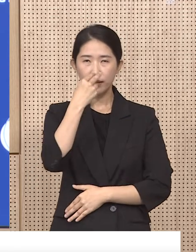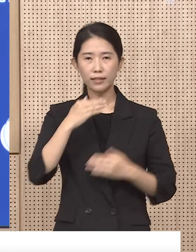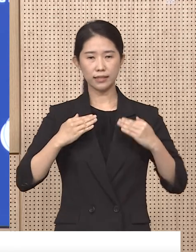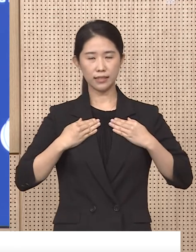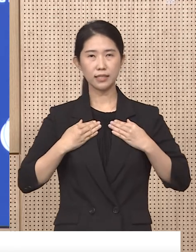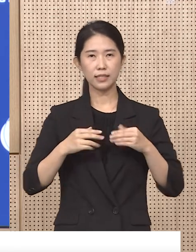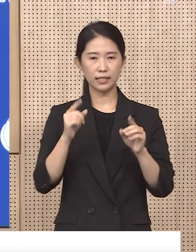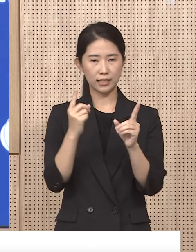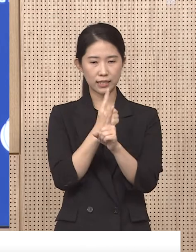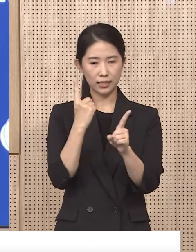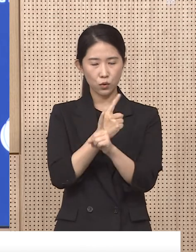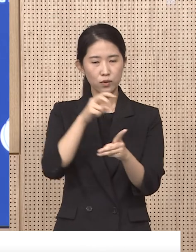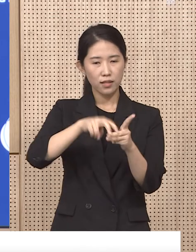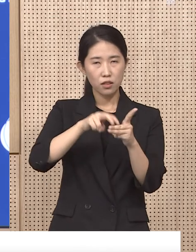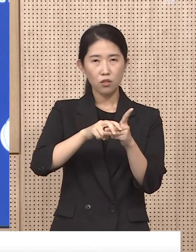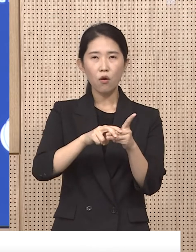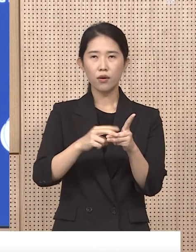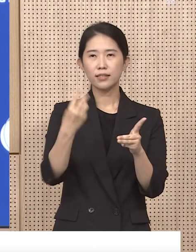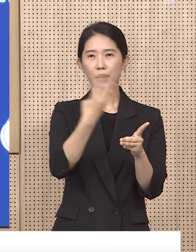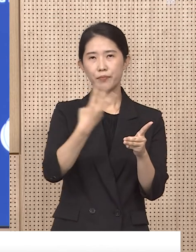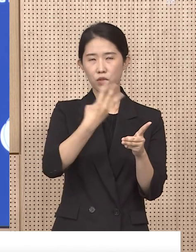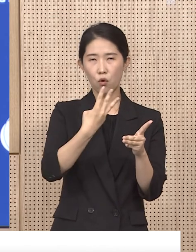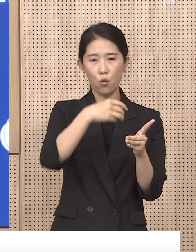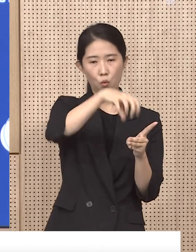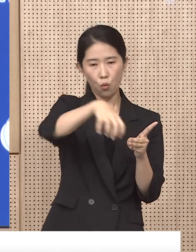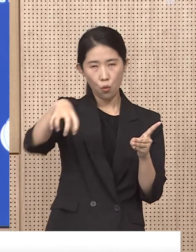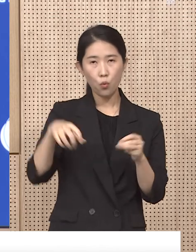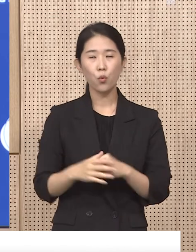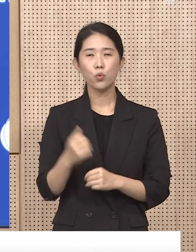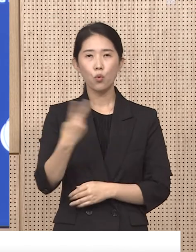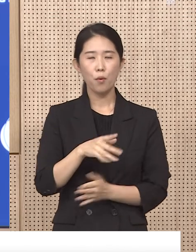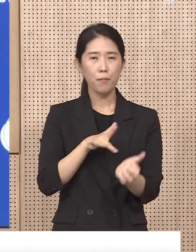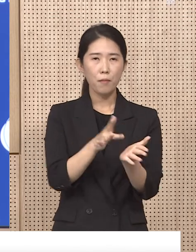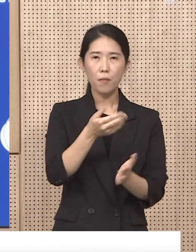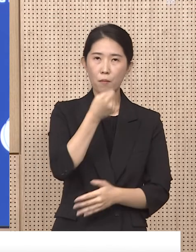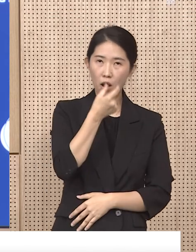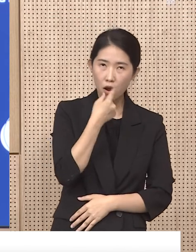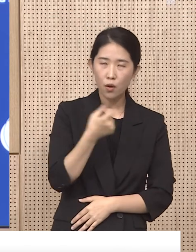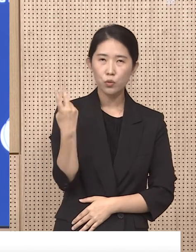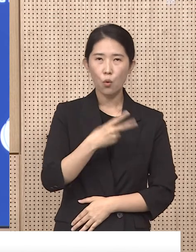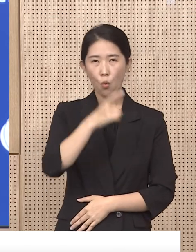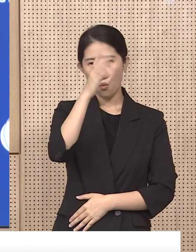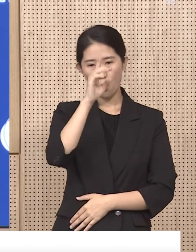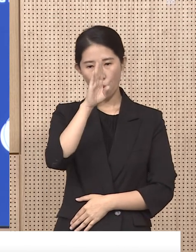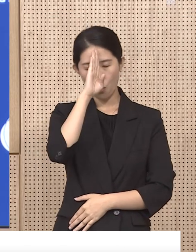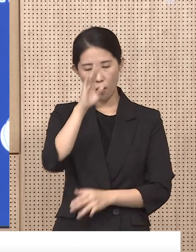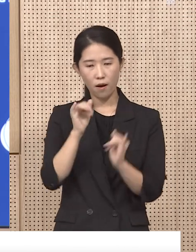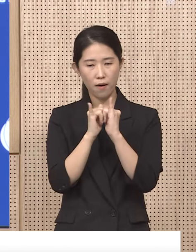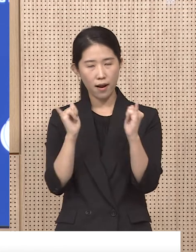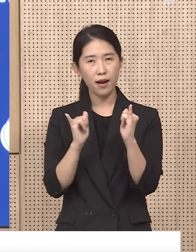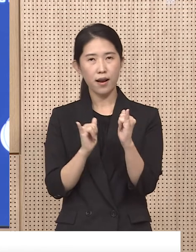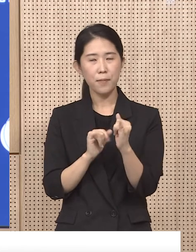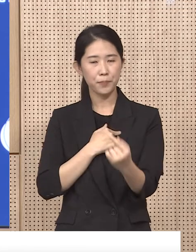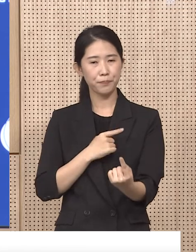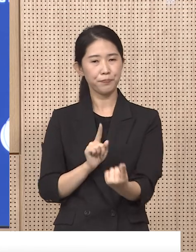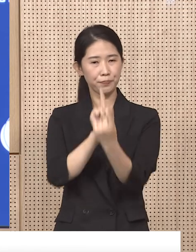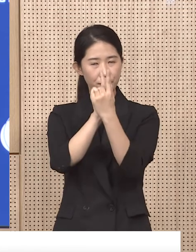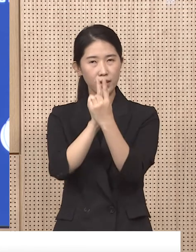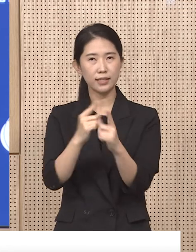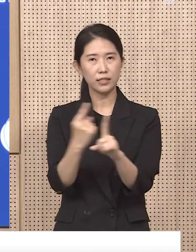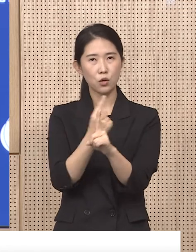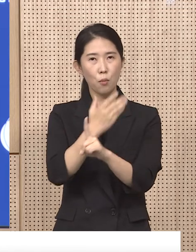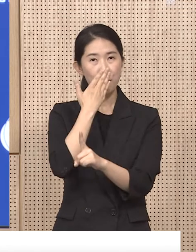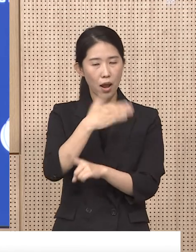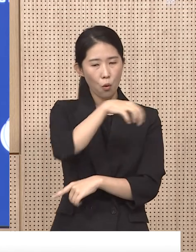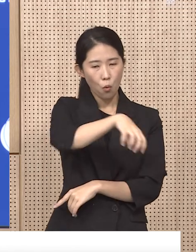,084개소이며 이중 코로나19 검사, 먹는 치료제 처방, 확진자 대면 진료가 모두 가능한 원스톱진료기관은 2